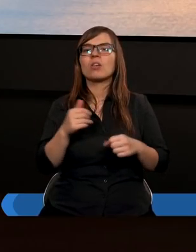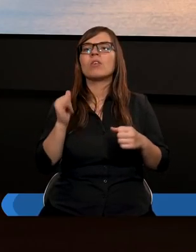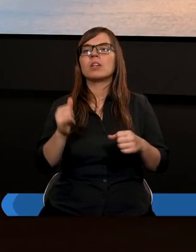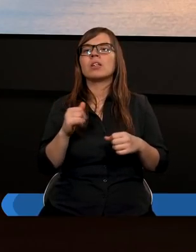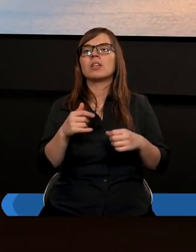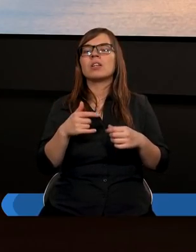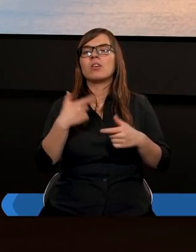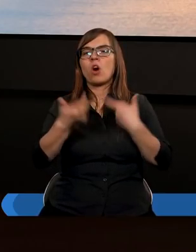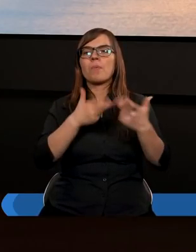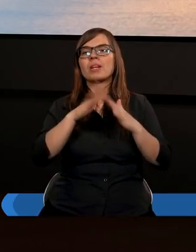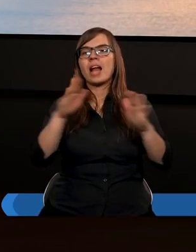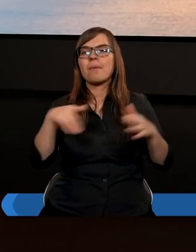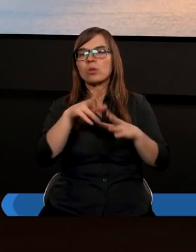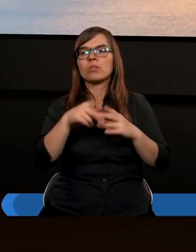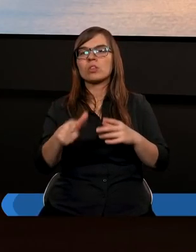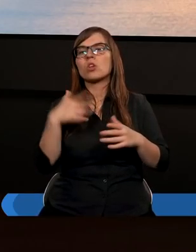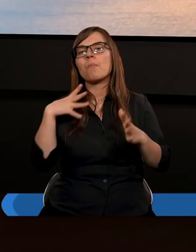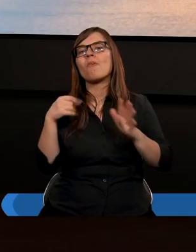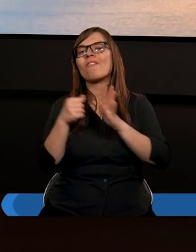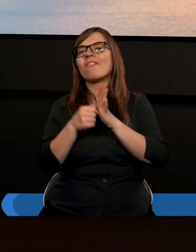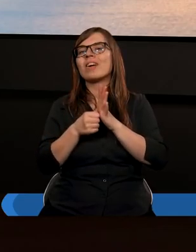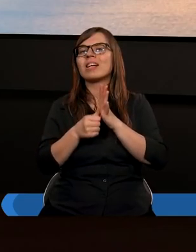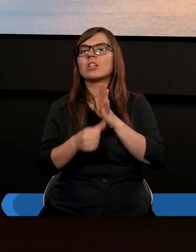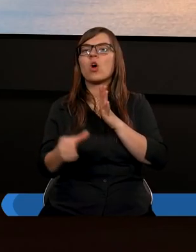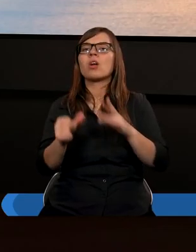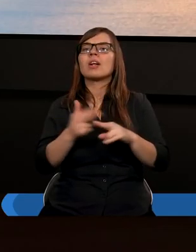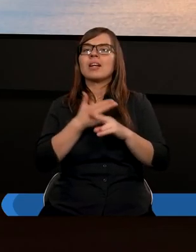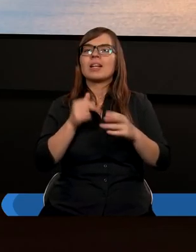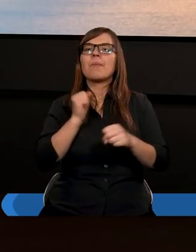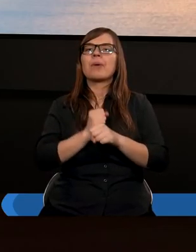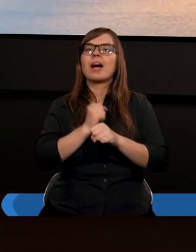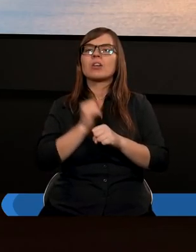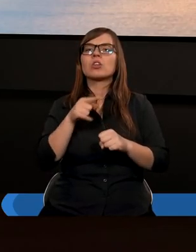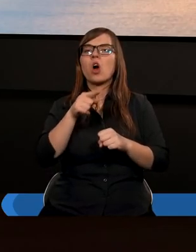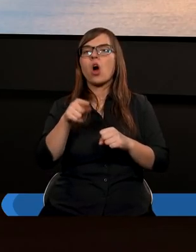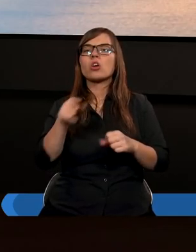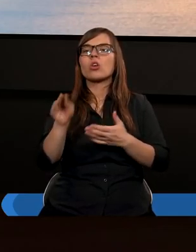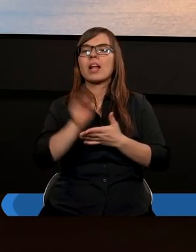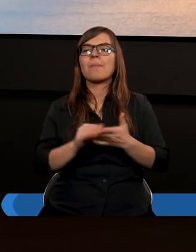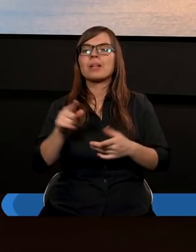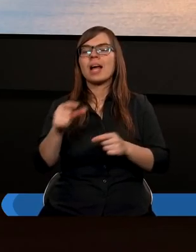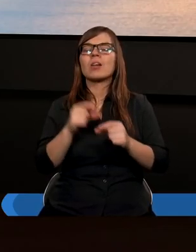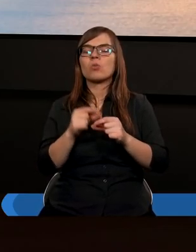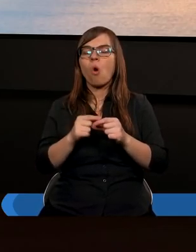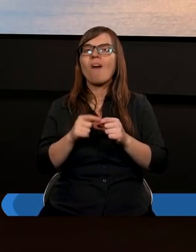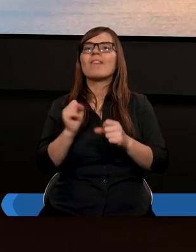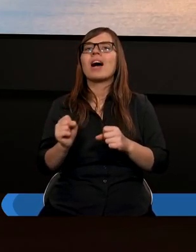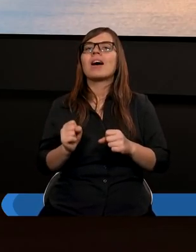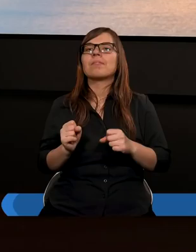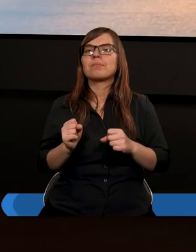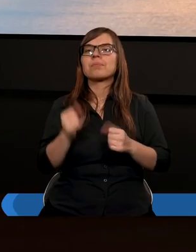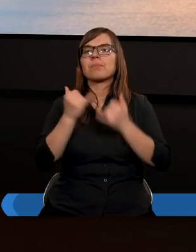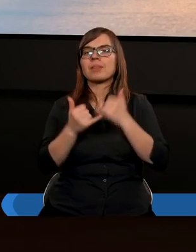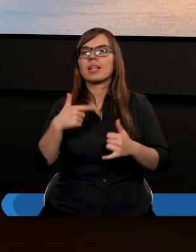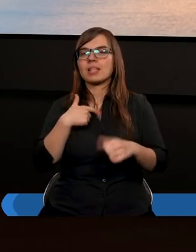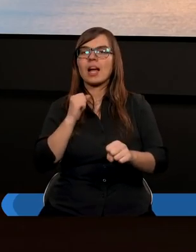wytwarzać namioty. A więc to był wyjątek, kiedy pracował i on to napisał, te słowa. Jeśli